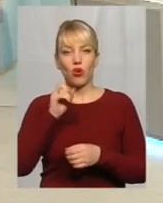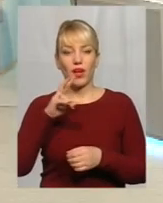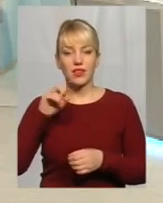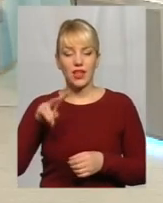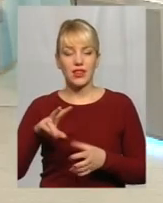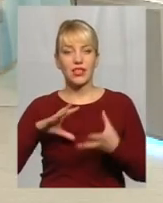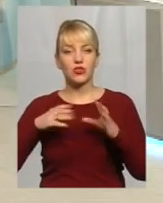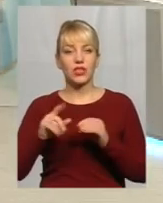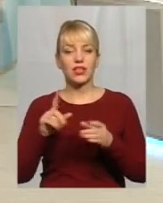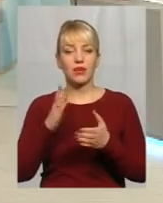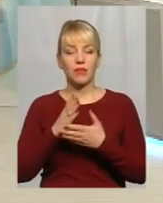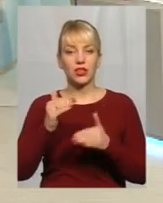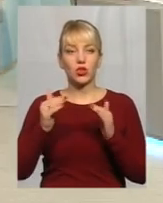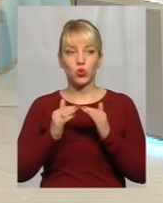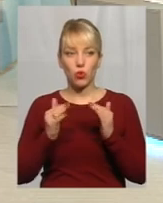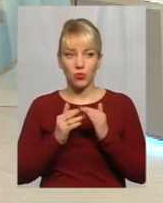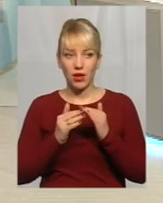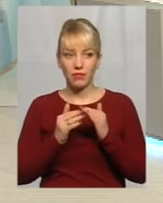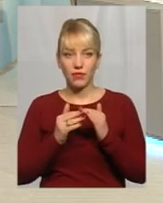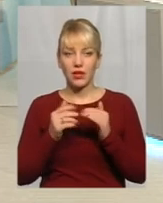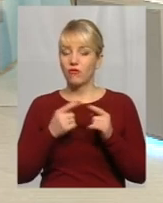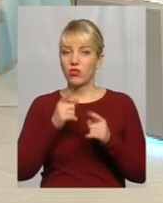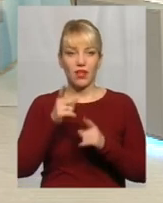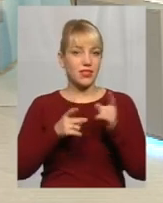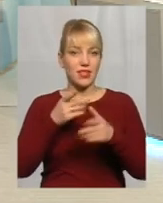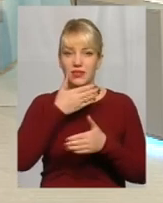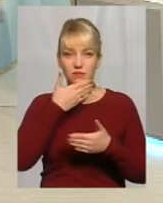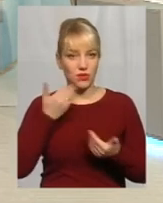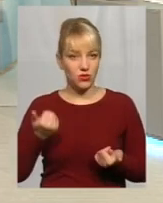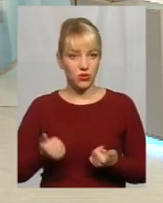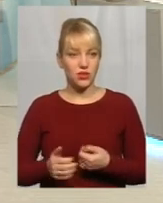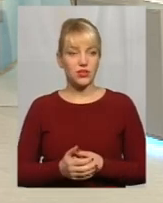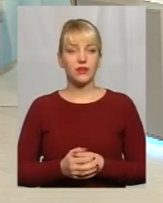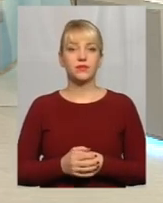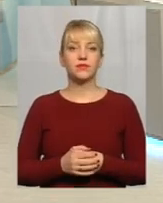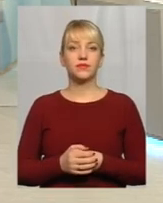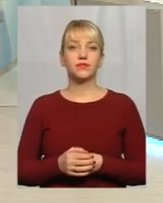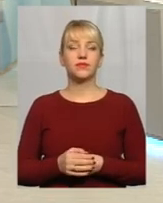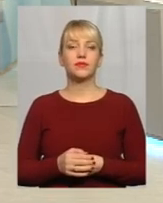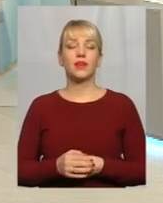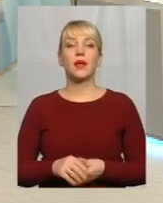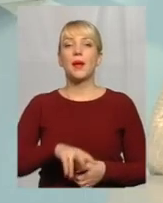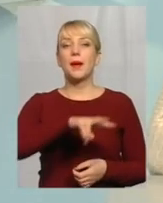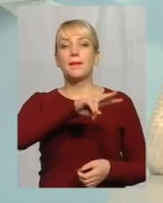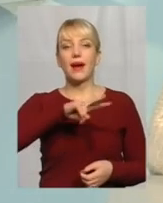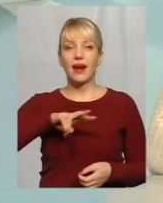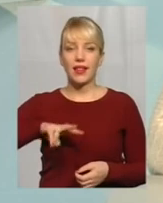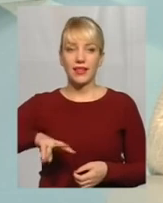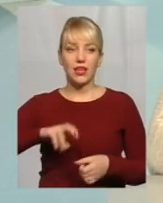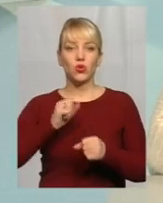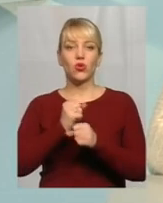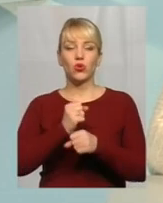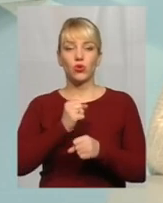людина в себе вдома, вона, ну, не змінюється Ми паралельно, виходить, паралельно роблять